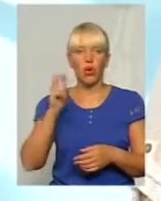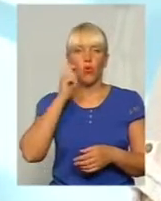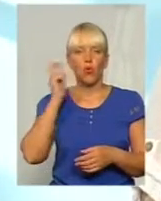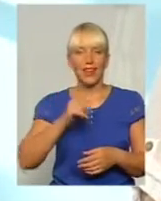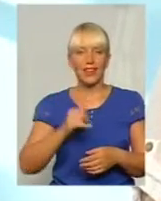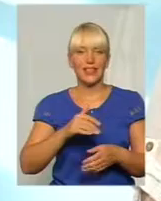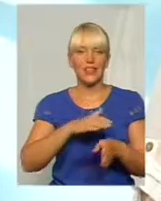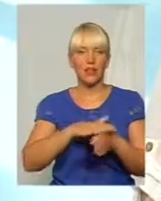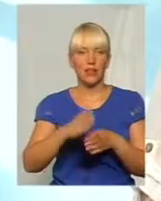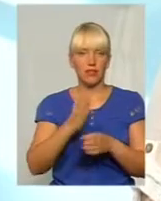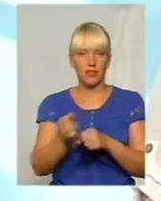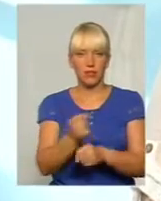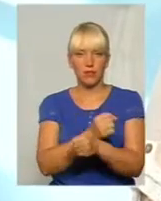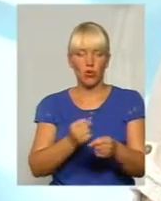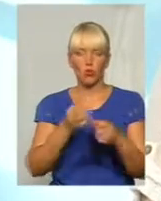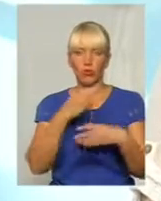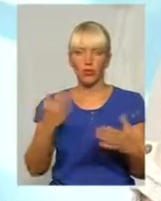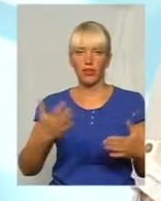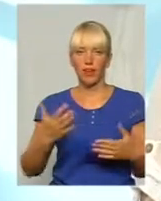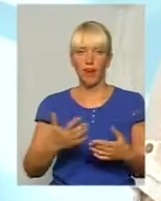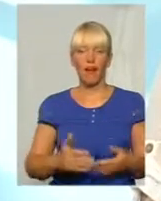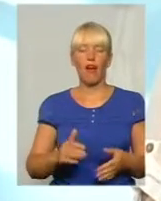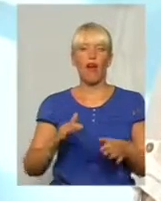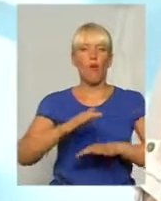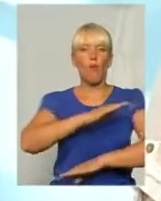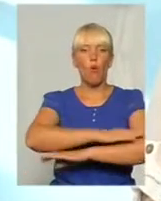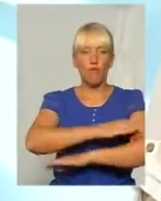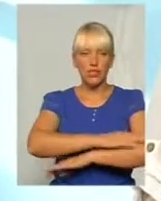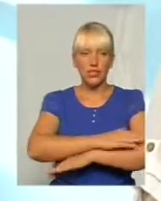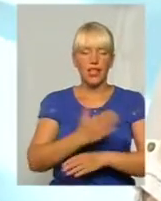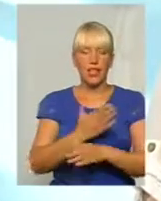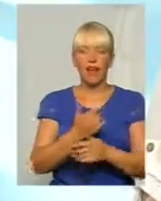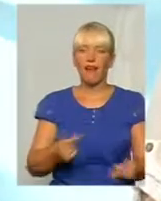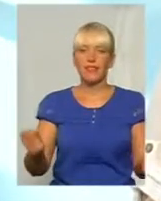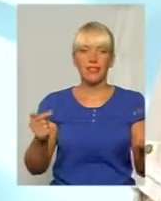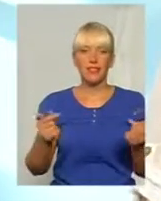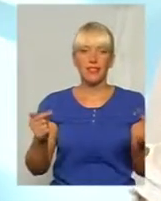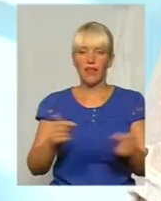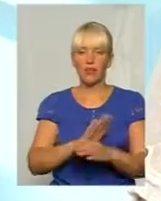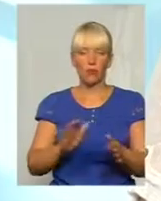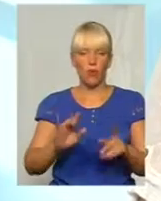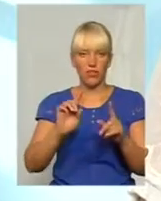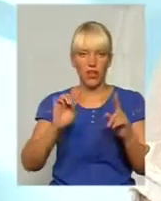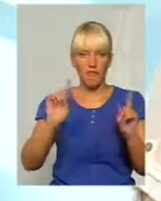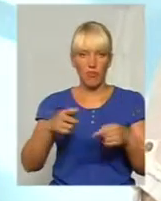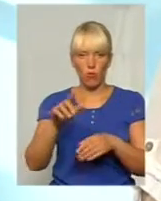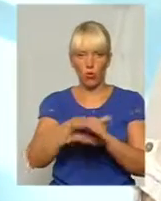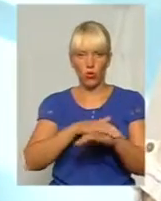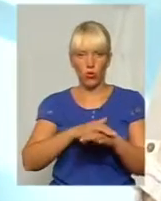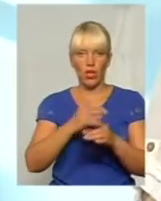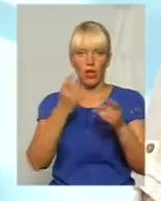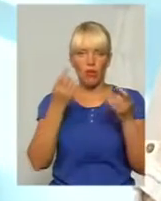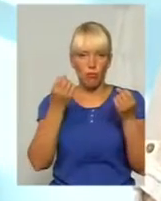І будь-яка поведінка, яка не відповідає вимогам електорату, вимогам людей, просто провокує